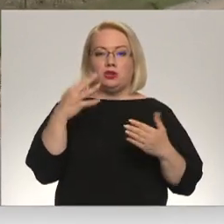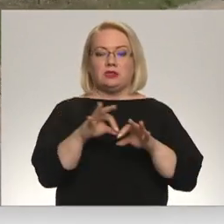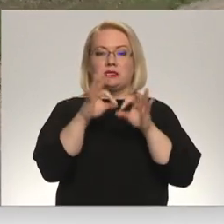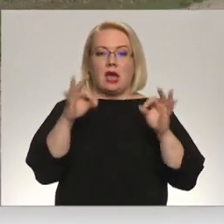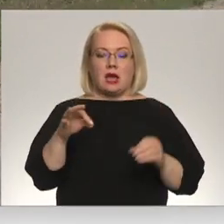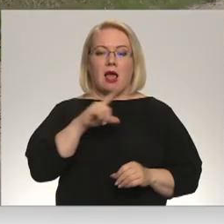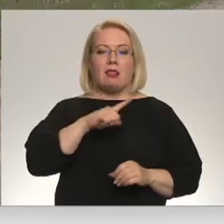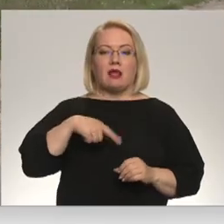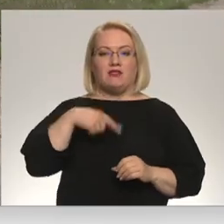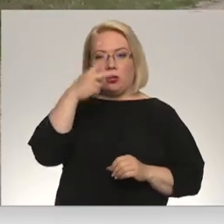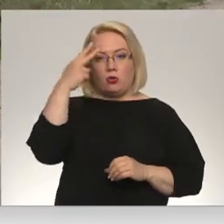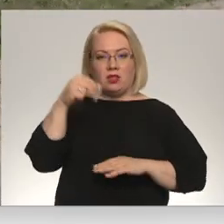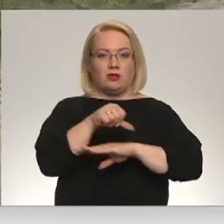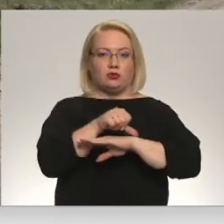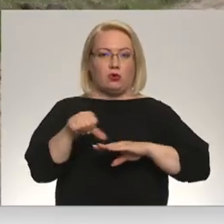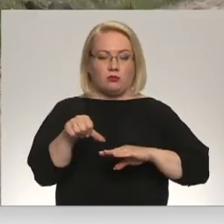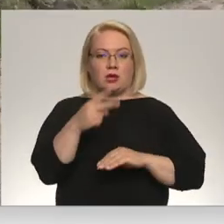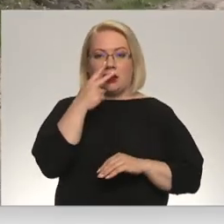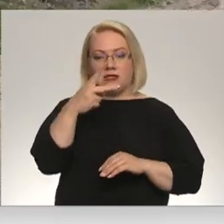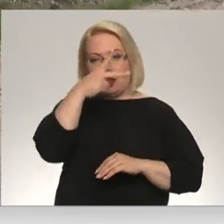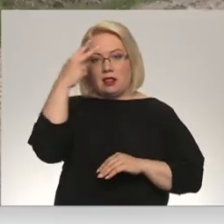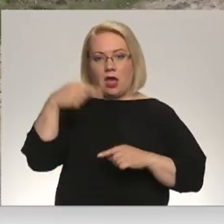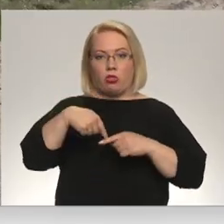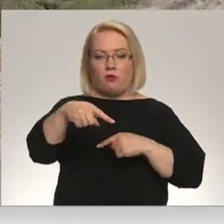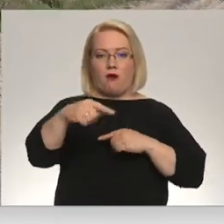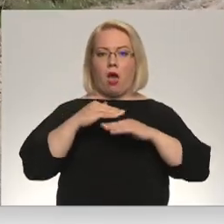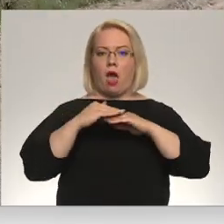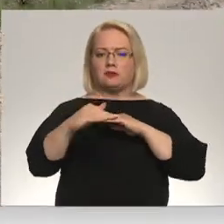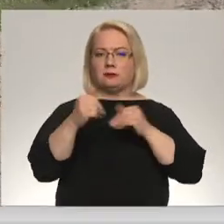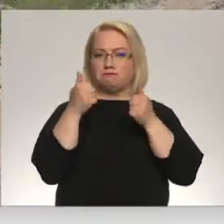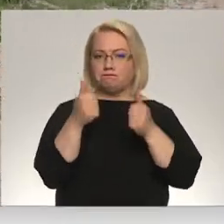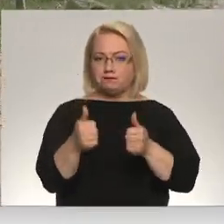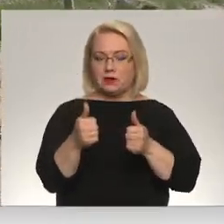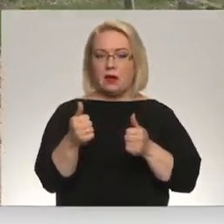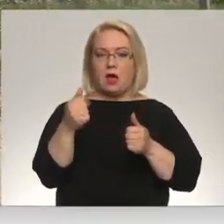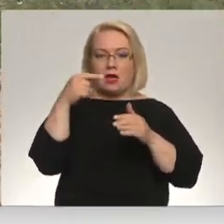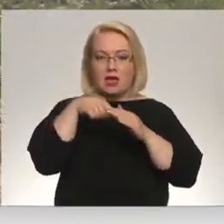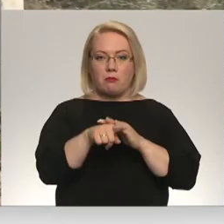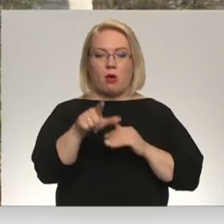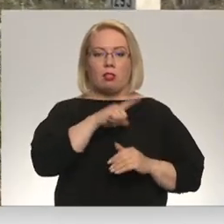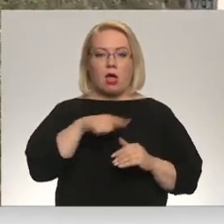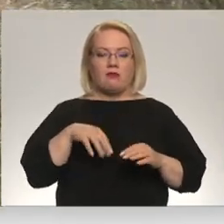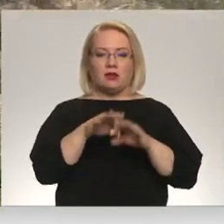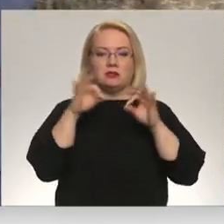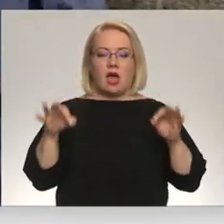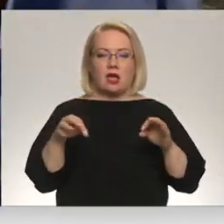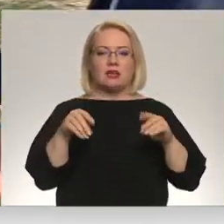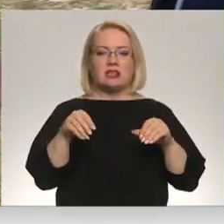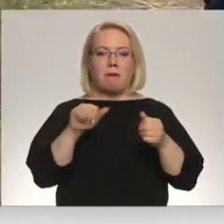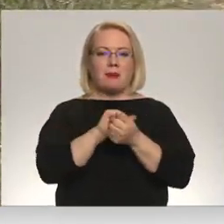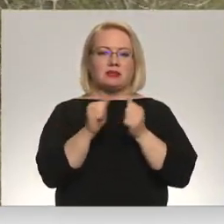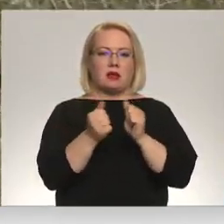uz Latvijas Lietuvas robežas. Kā redzams, Lietuvas pusē ir labs asfaltas egums, bet iebraucot Latvijā sākas zemes grants